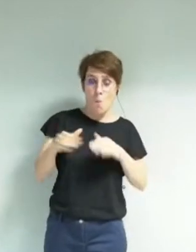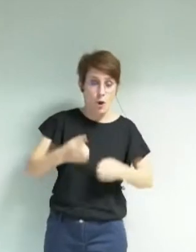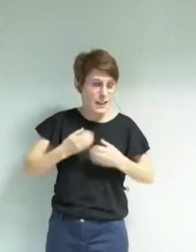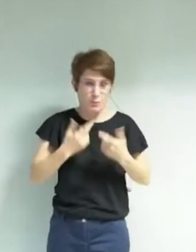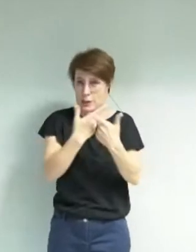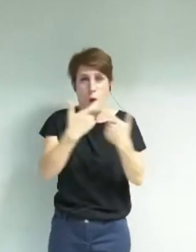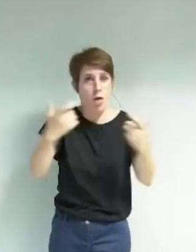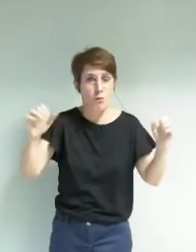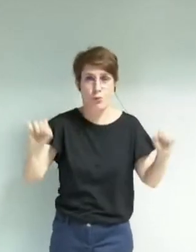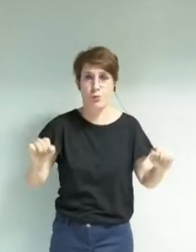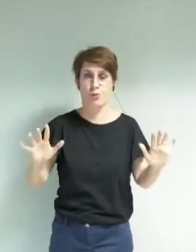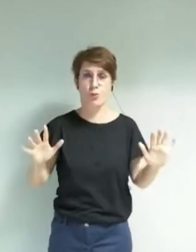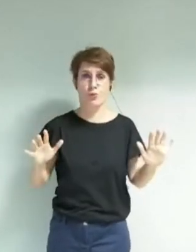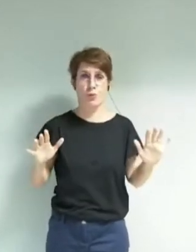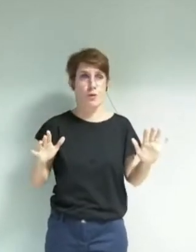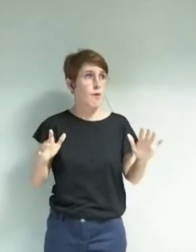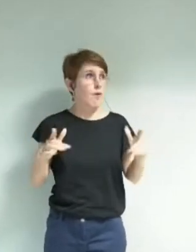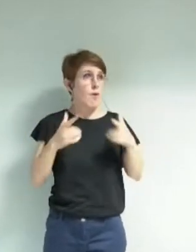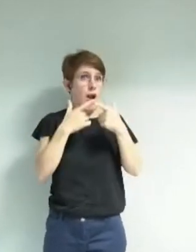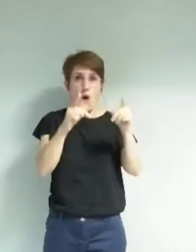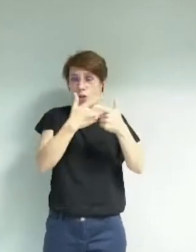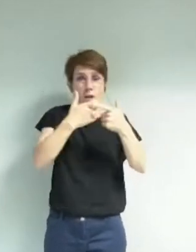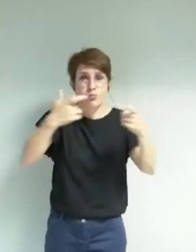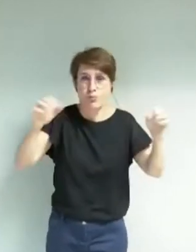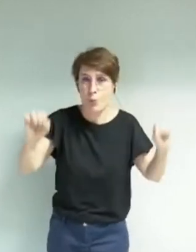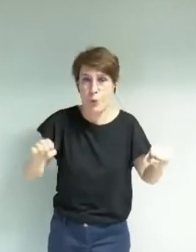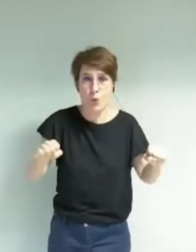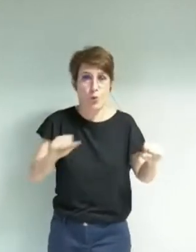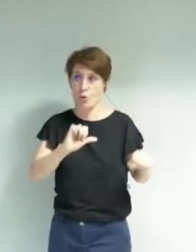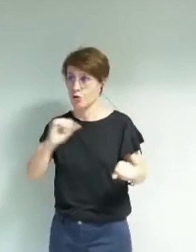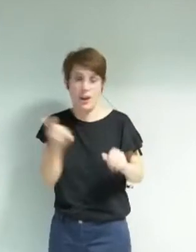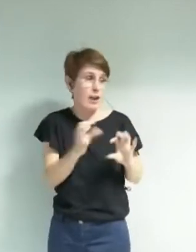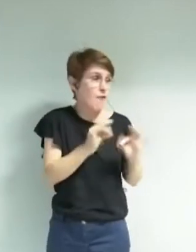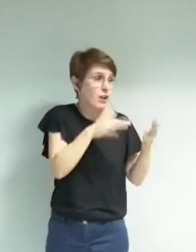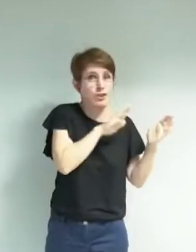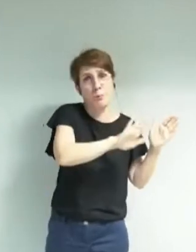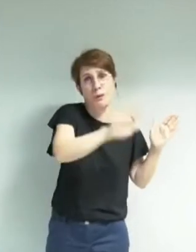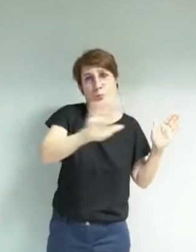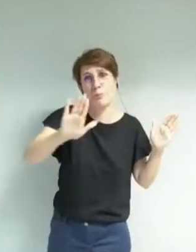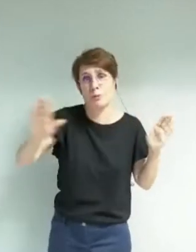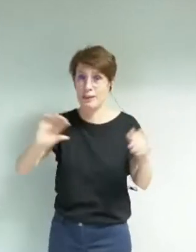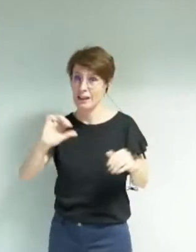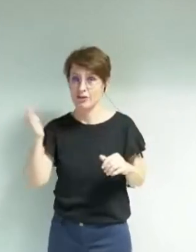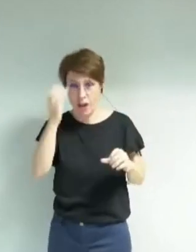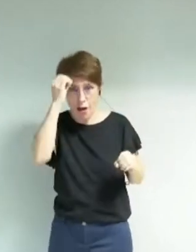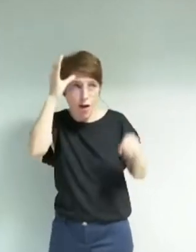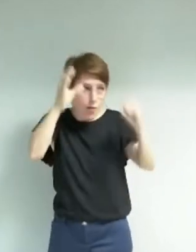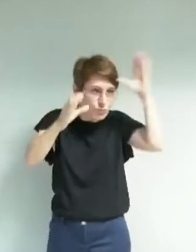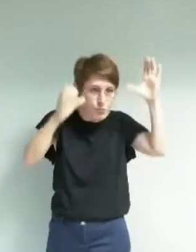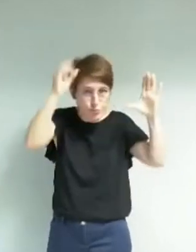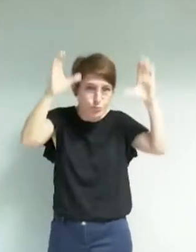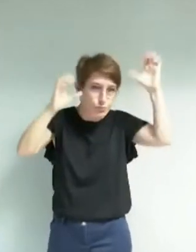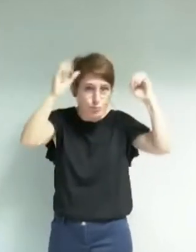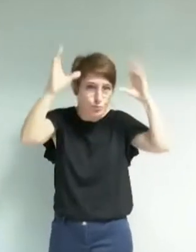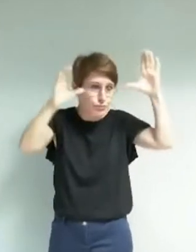il y a tous les langages, il y a toutes les fragilités, il y a tous les savoirs savants ou sachants.